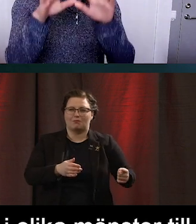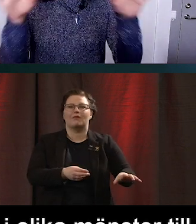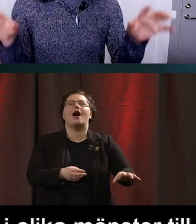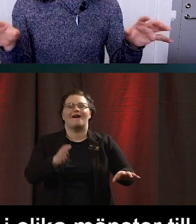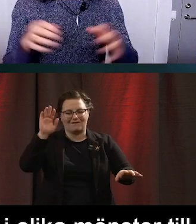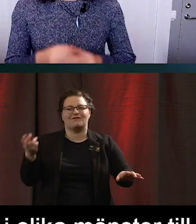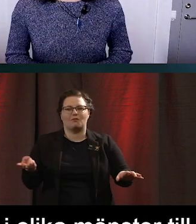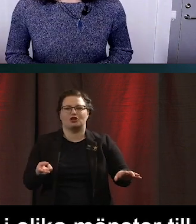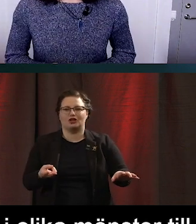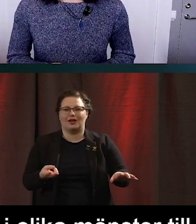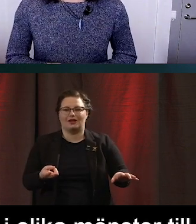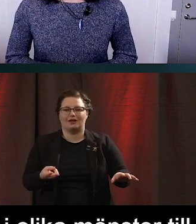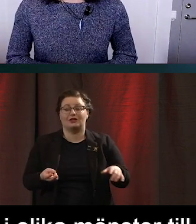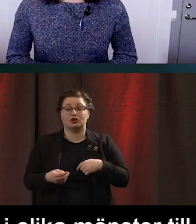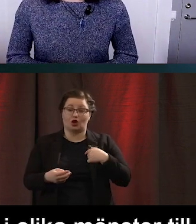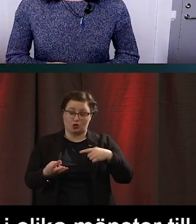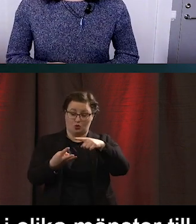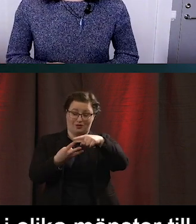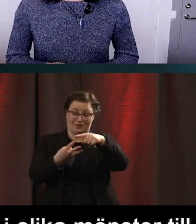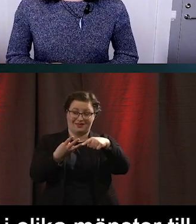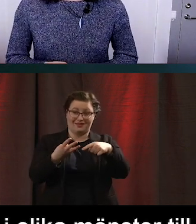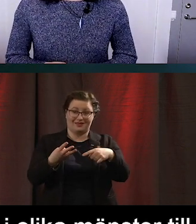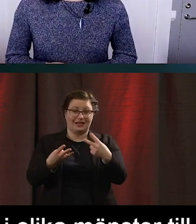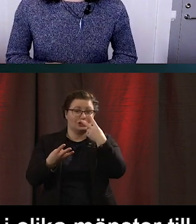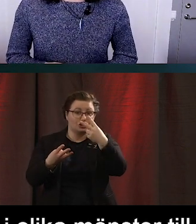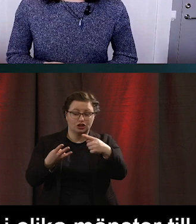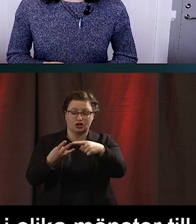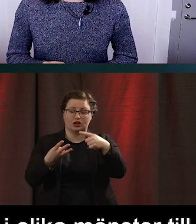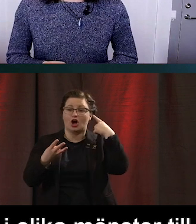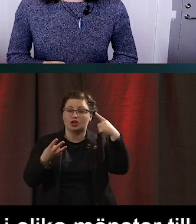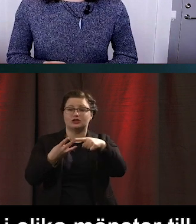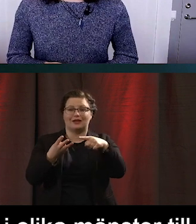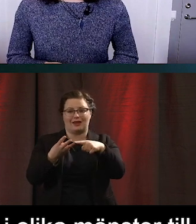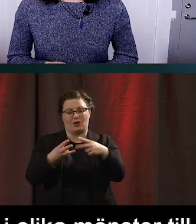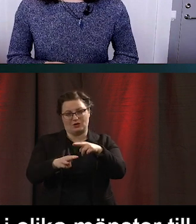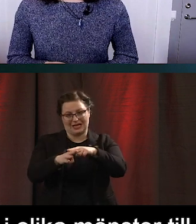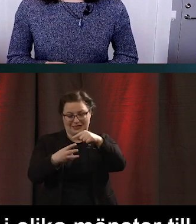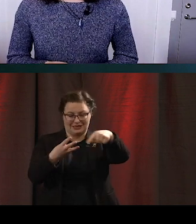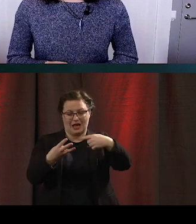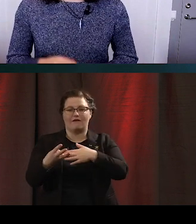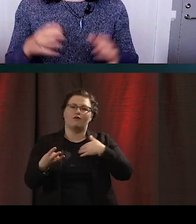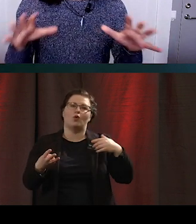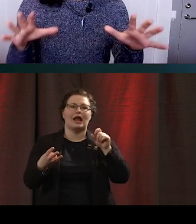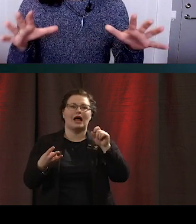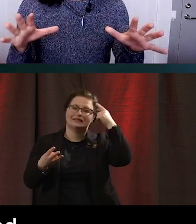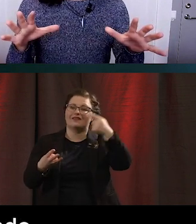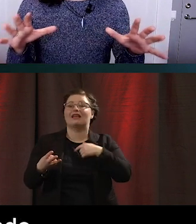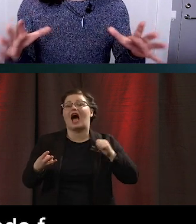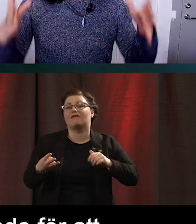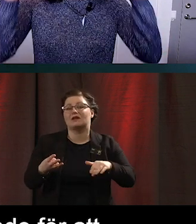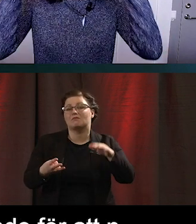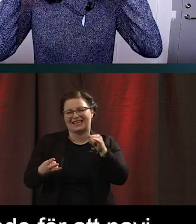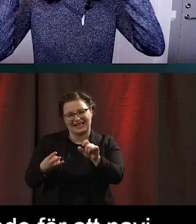Men det är de här tre synnerna vi kanske mest har till förfogande att navigera i en digital värld med. Och alla dom här